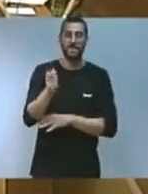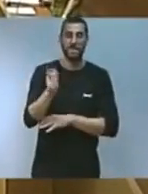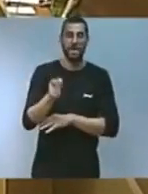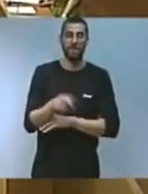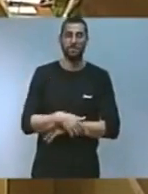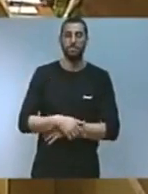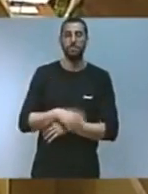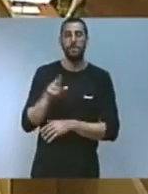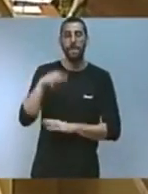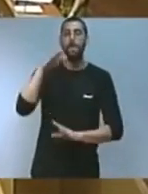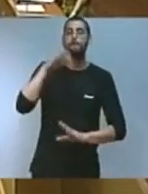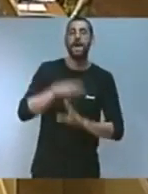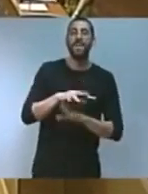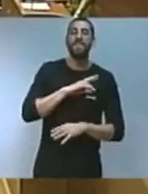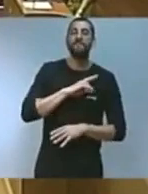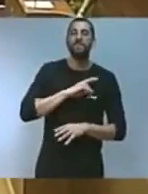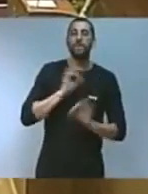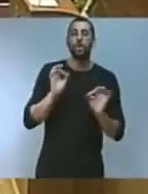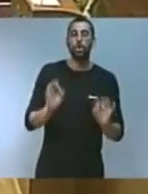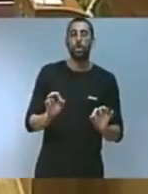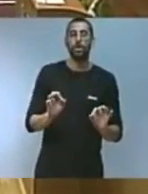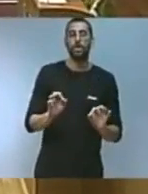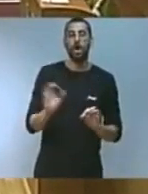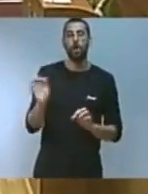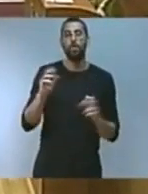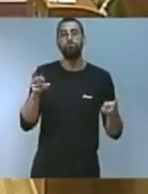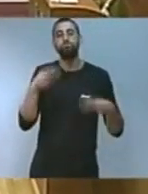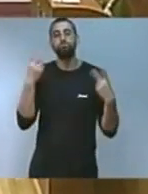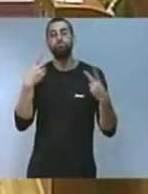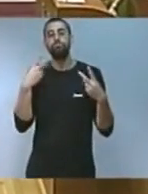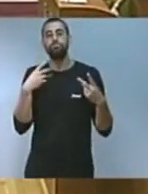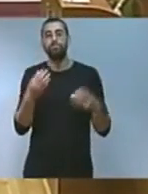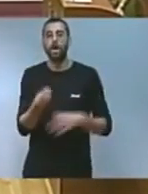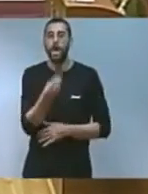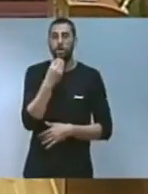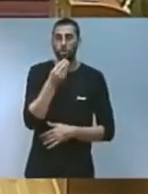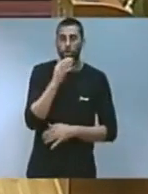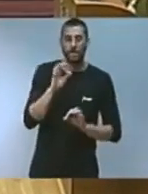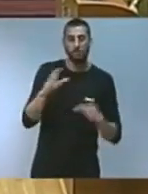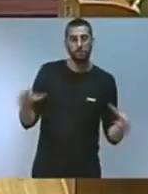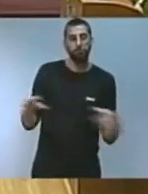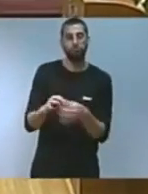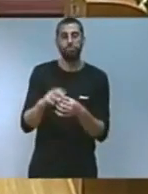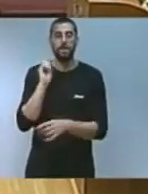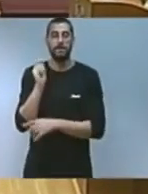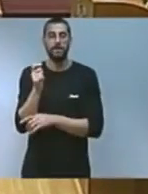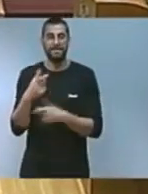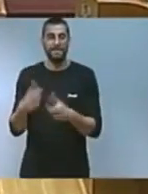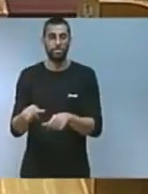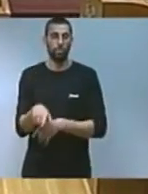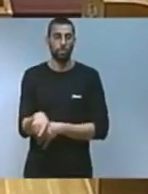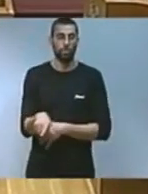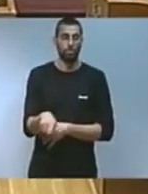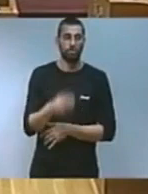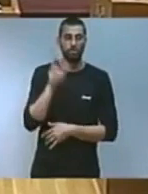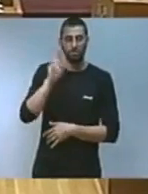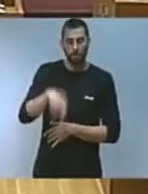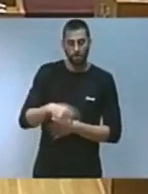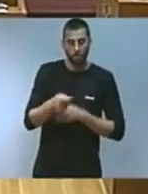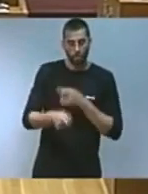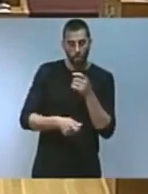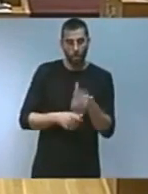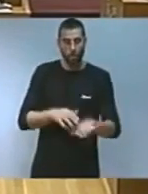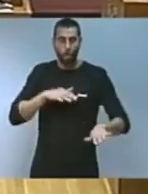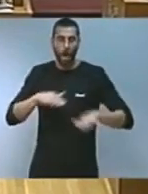biològica i el foment de la gastronomia i el turisme relacionat amb aquest sector al llarg de la legislatura i de manera paulatina anirem incorporant actuacions